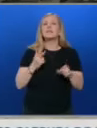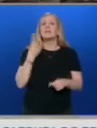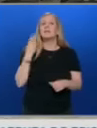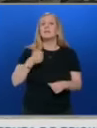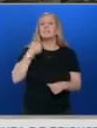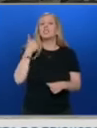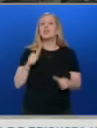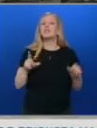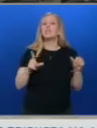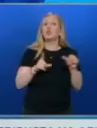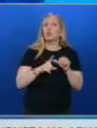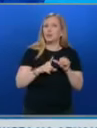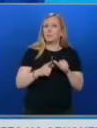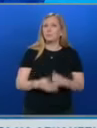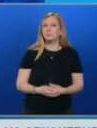26 июни.